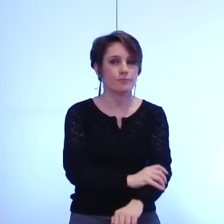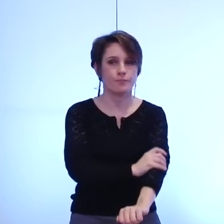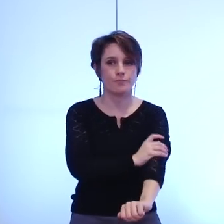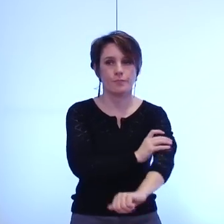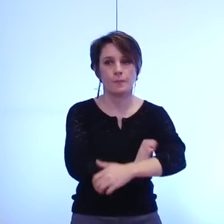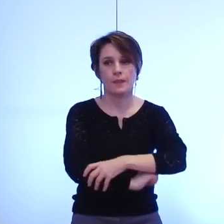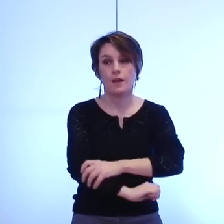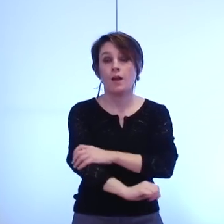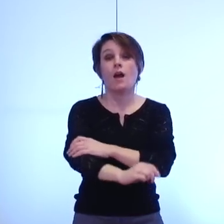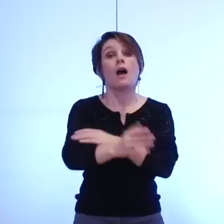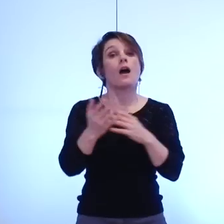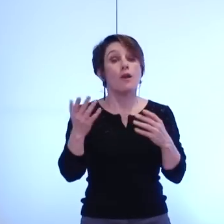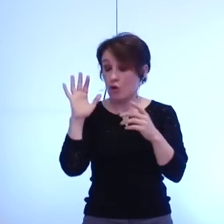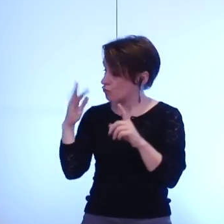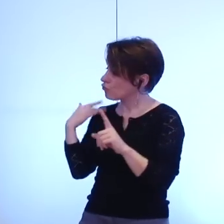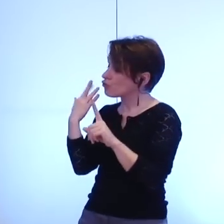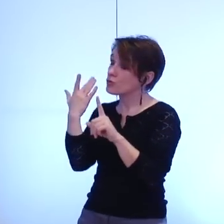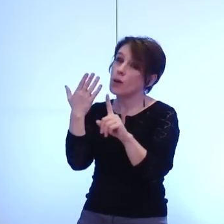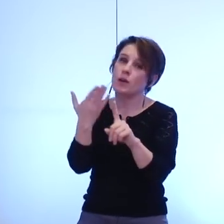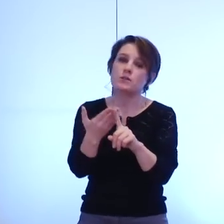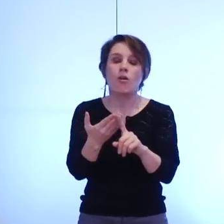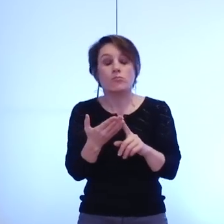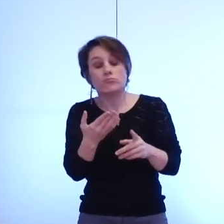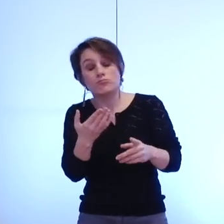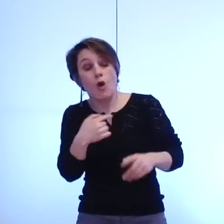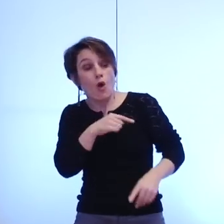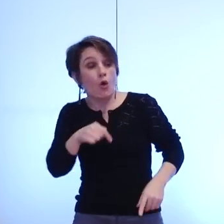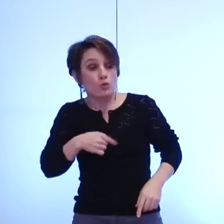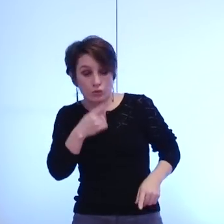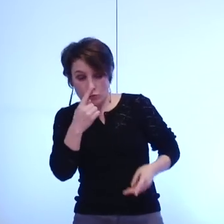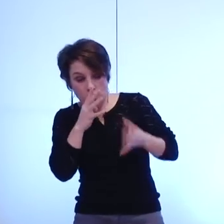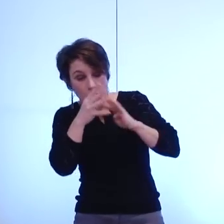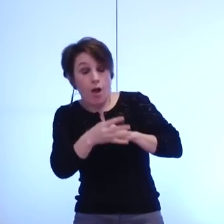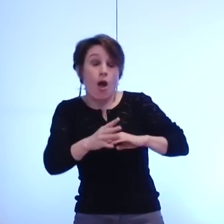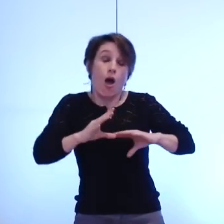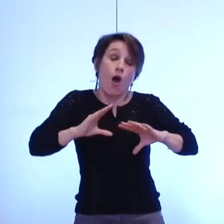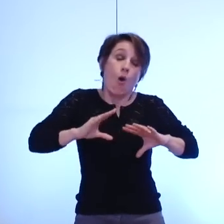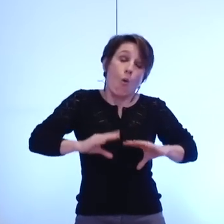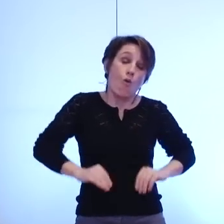moins au moins il reste les transports en commun